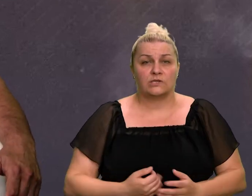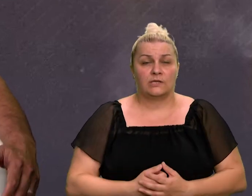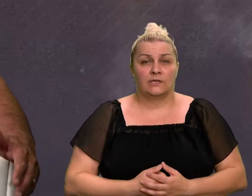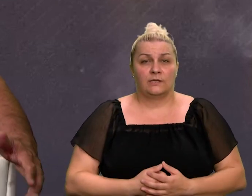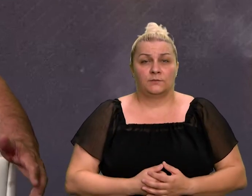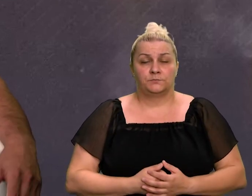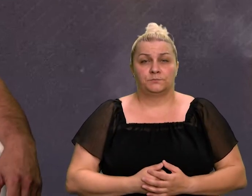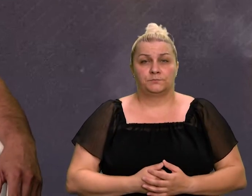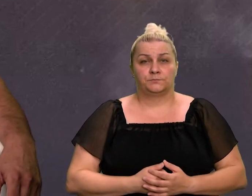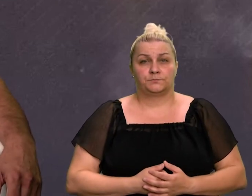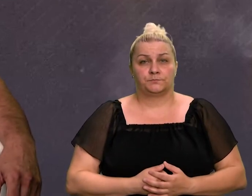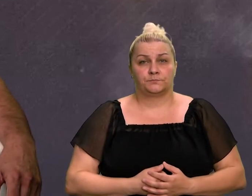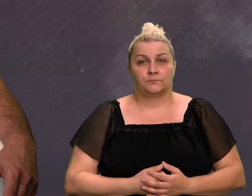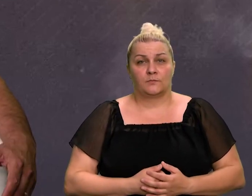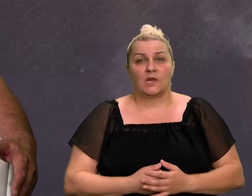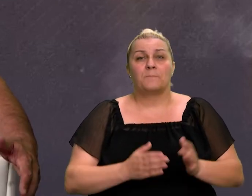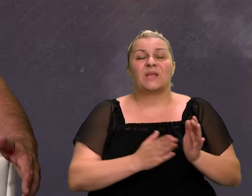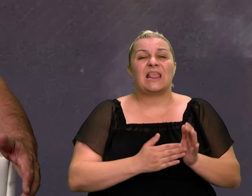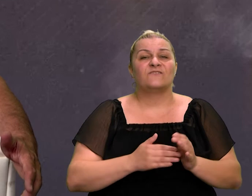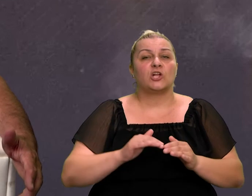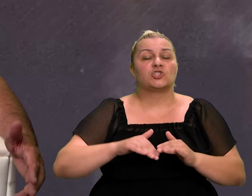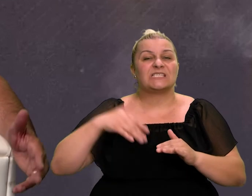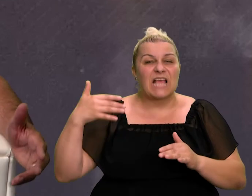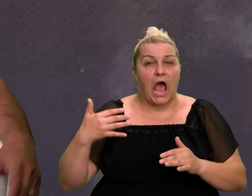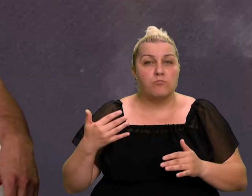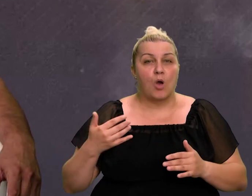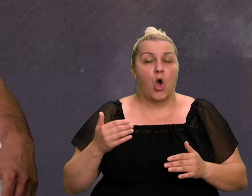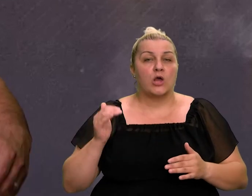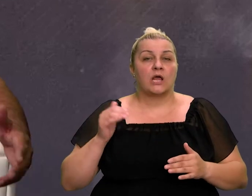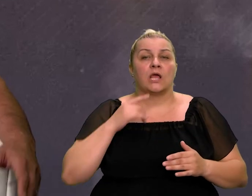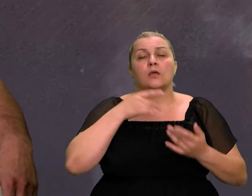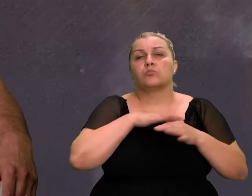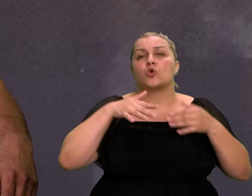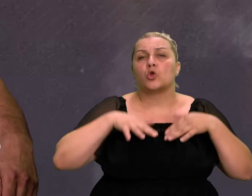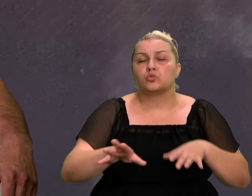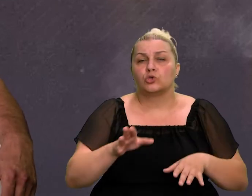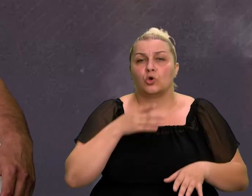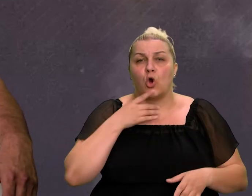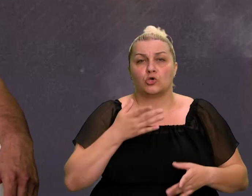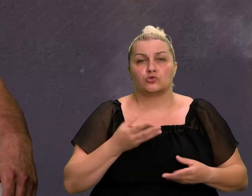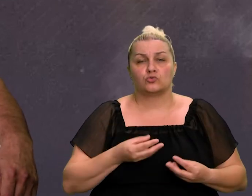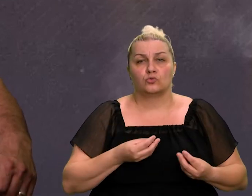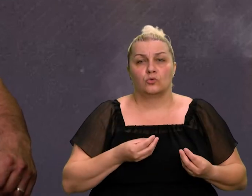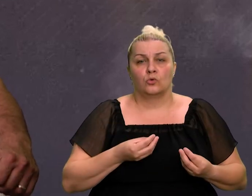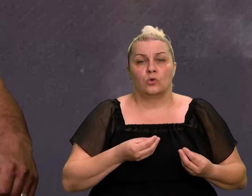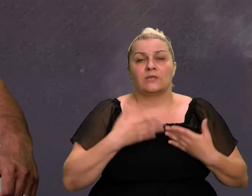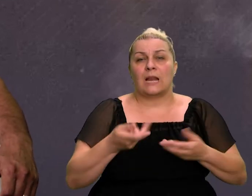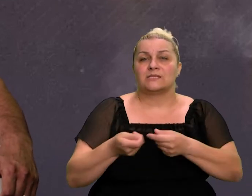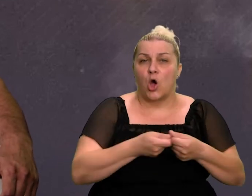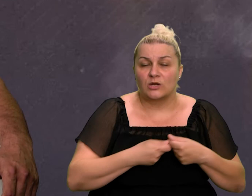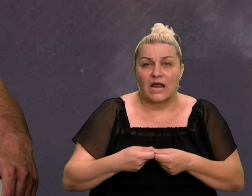spomenija bi Miljevački sabor i ljude koji su doprenili, evo, samo organizaciji,